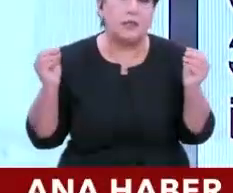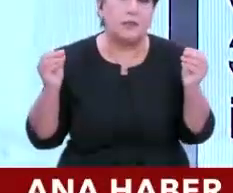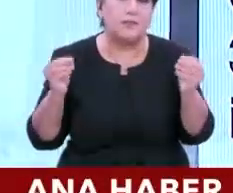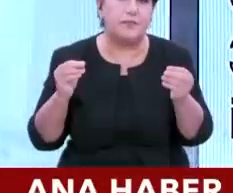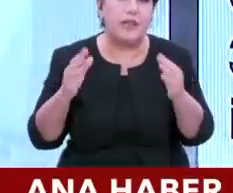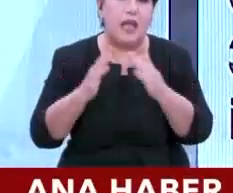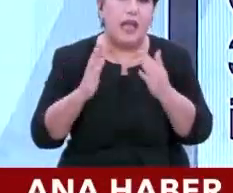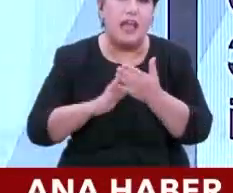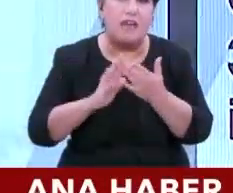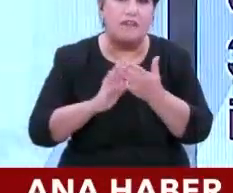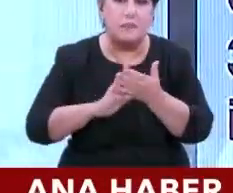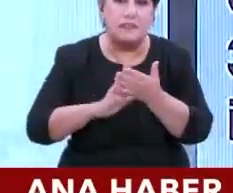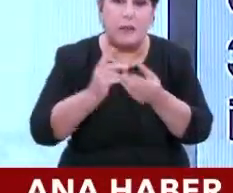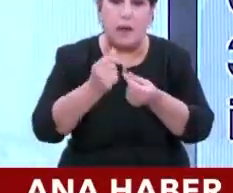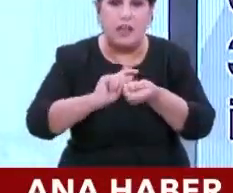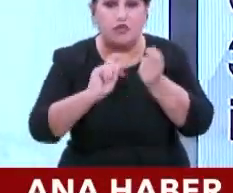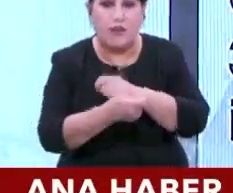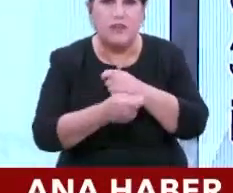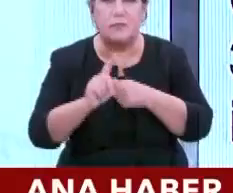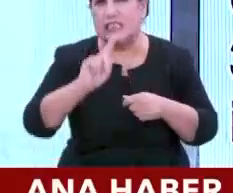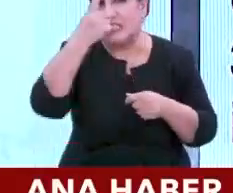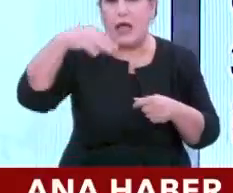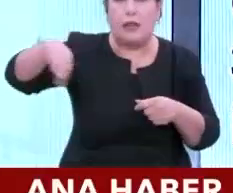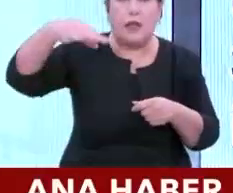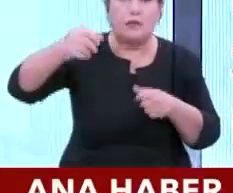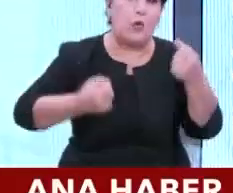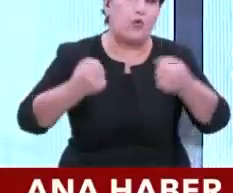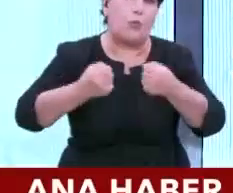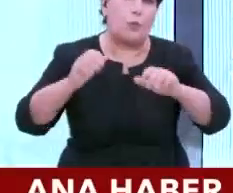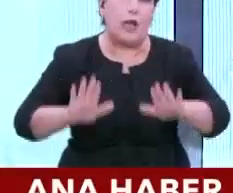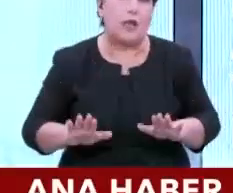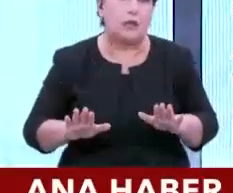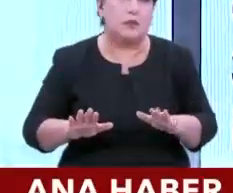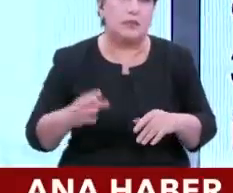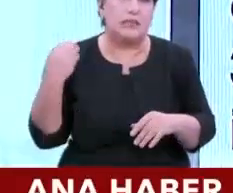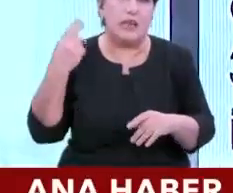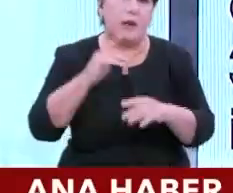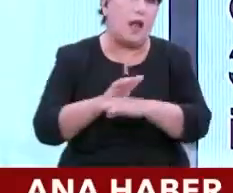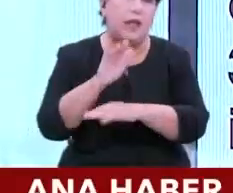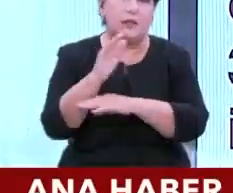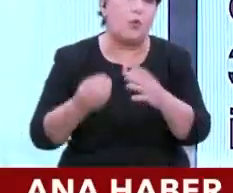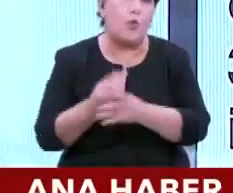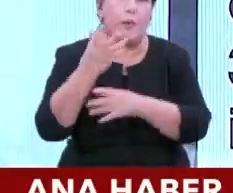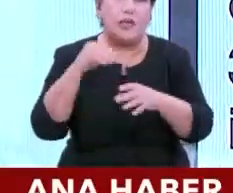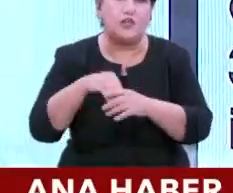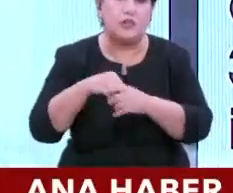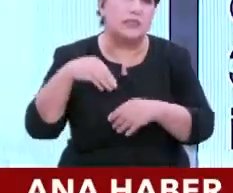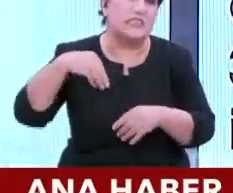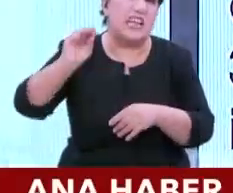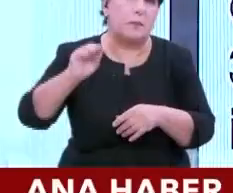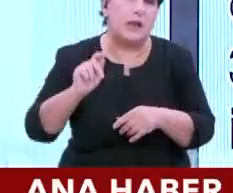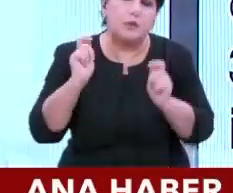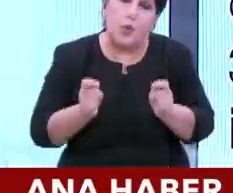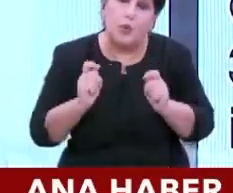Elimizde paraya çevirebileceğimiz sadece otomobil kaldı. Yeni bir hayat kurmak için satmak